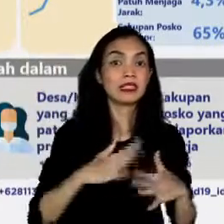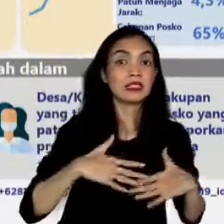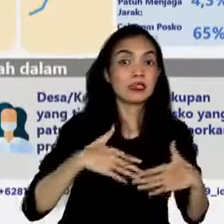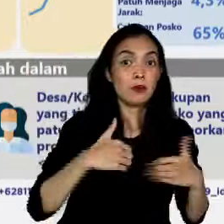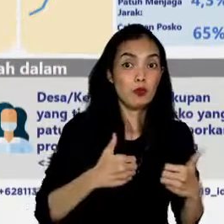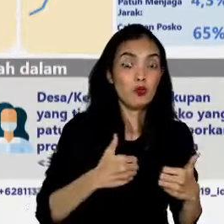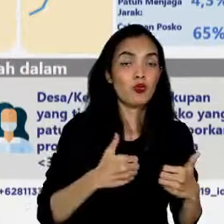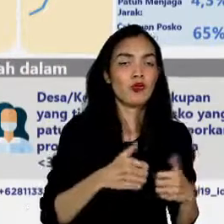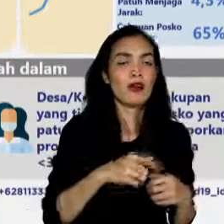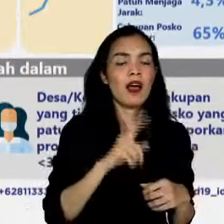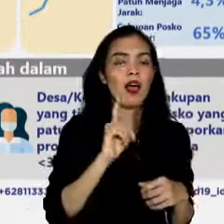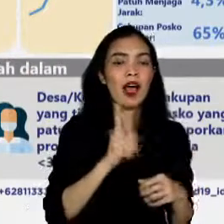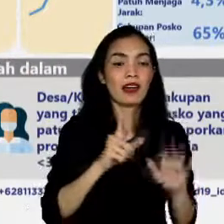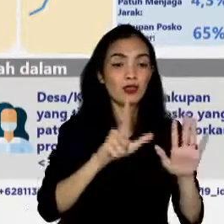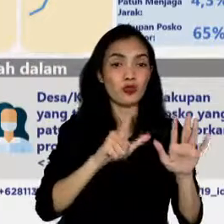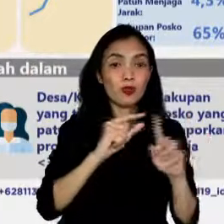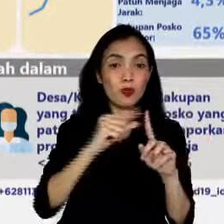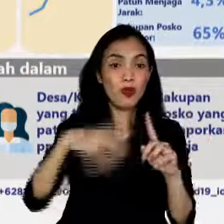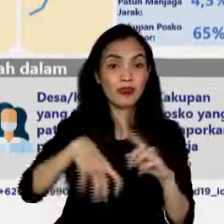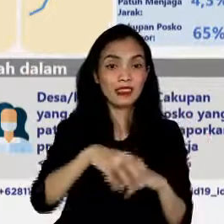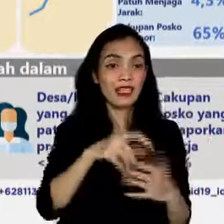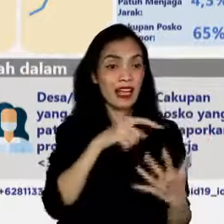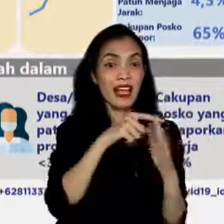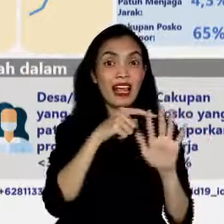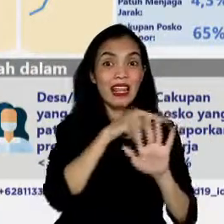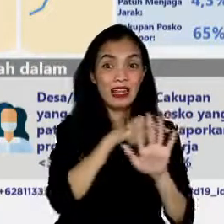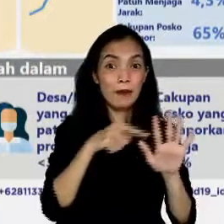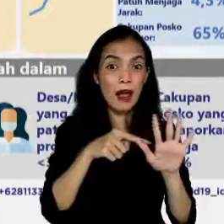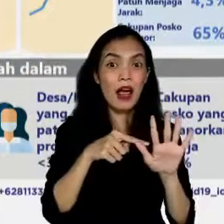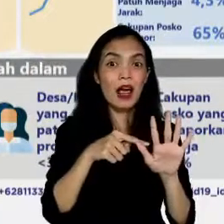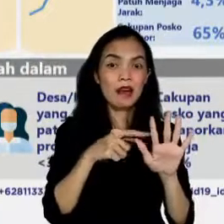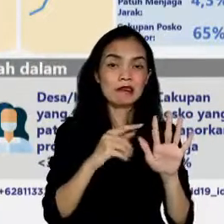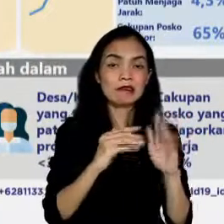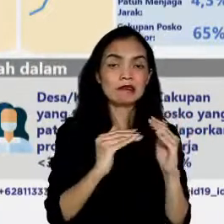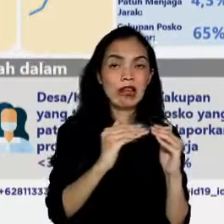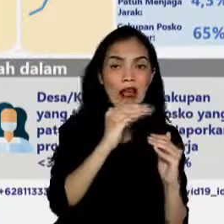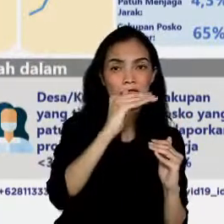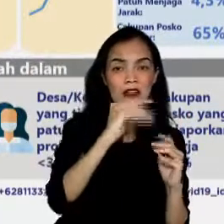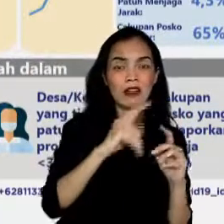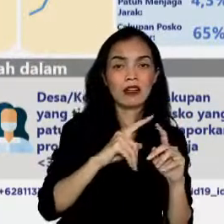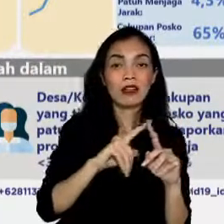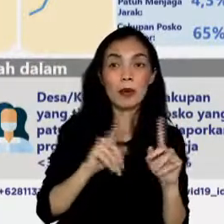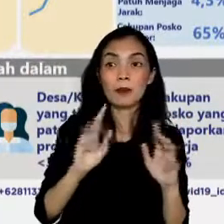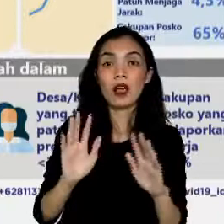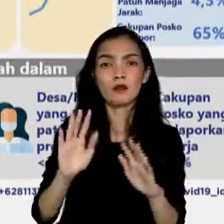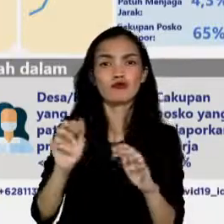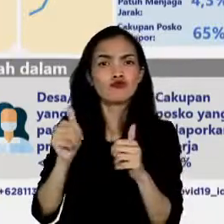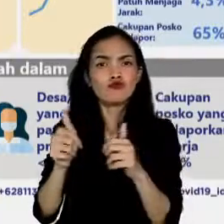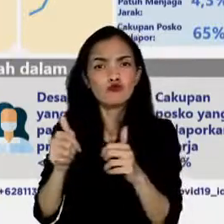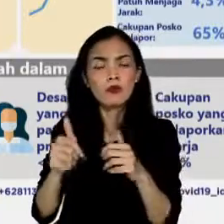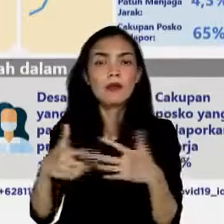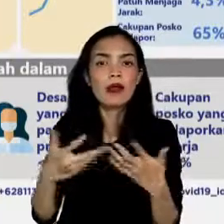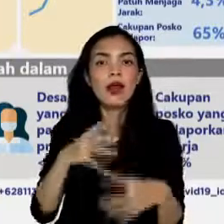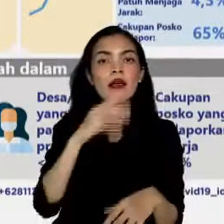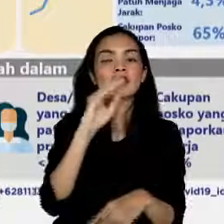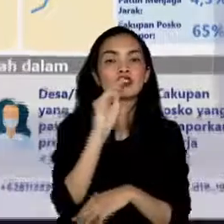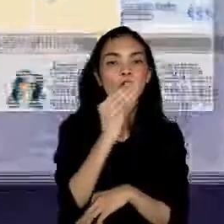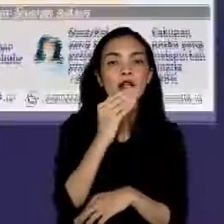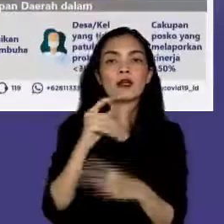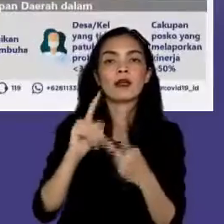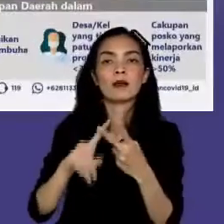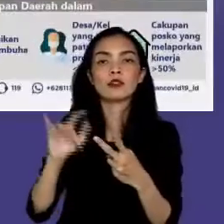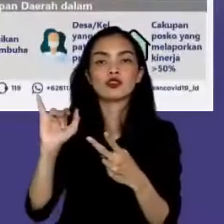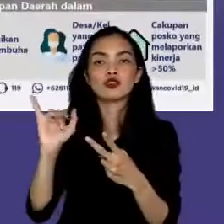dari 7 provinsi ini menunjukkan adanya tren peningkatan, kecuali DKI Jakarta dan daerah istimewa Yogyakarta.